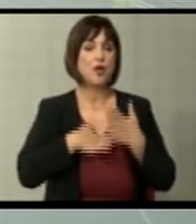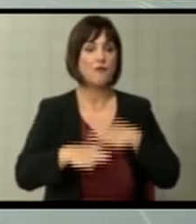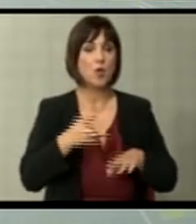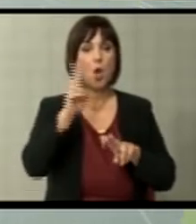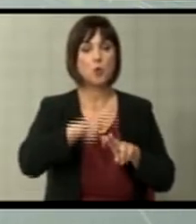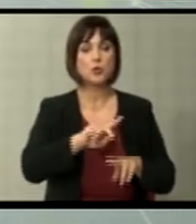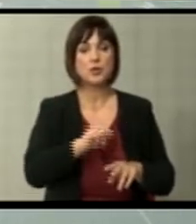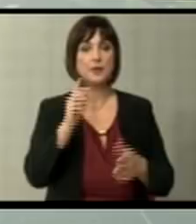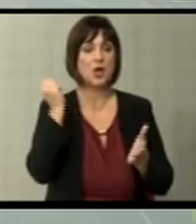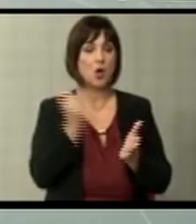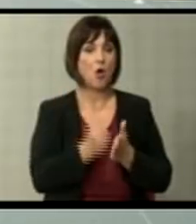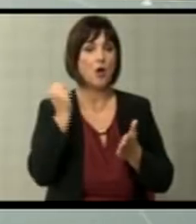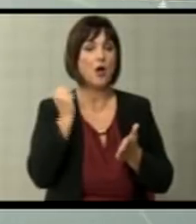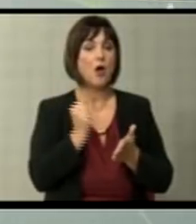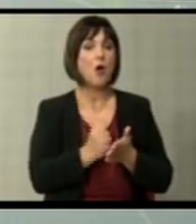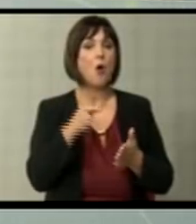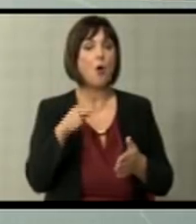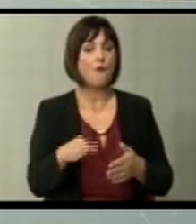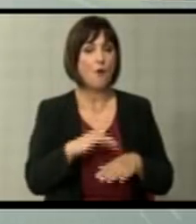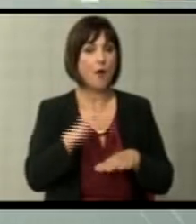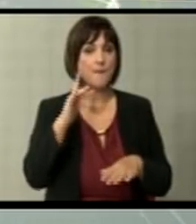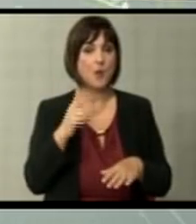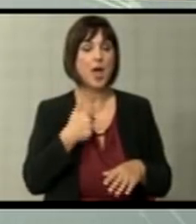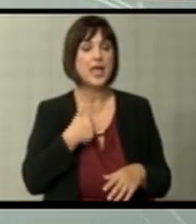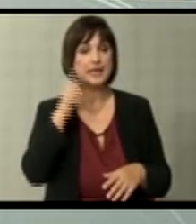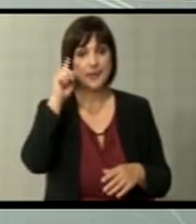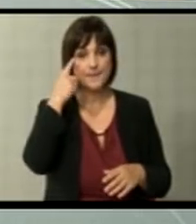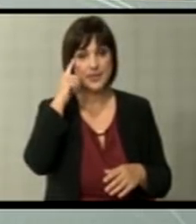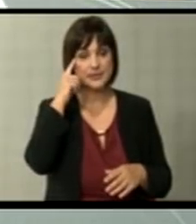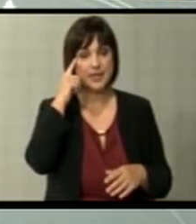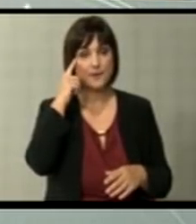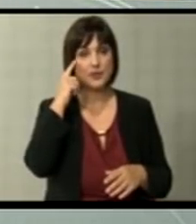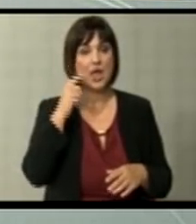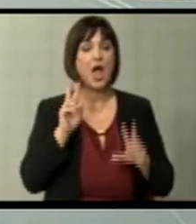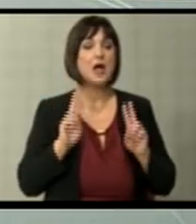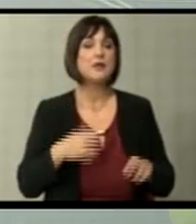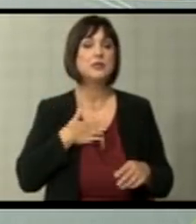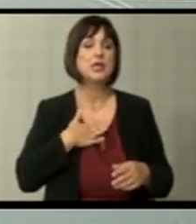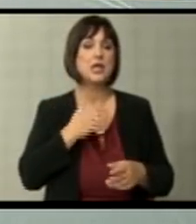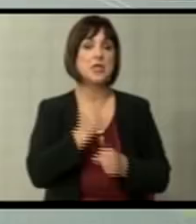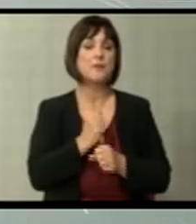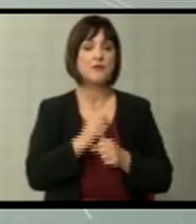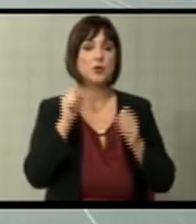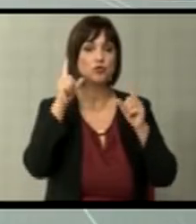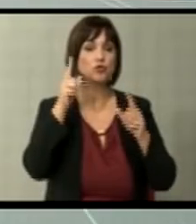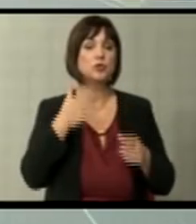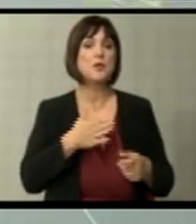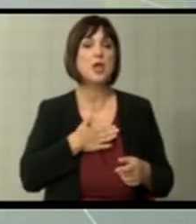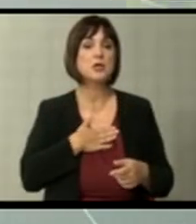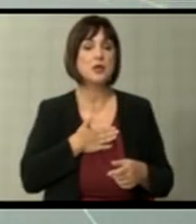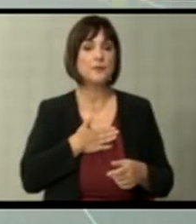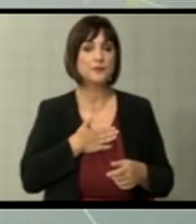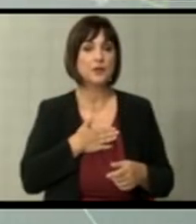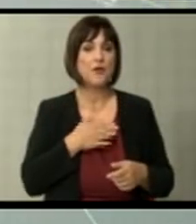го верифицира. Во овен момент јас мислам дека реално ние направивме чудо и мајкево